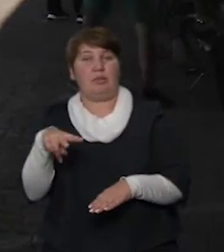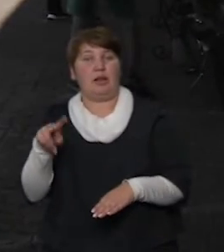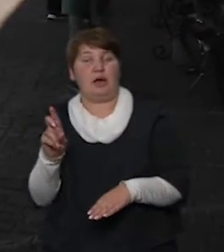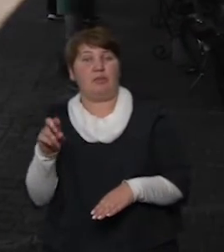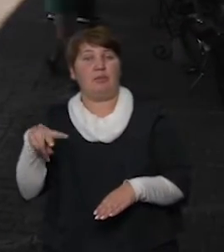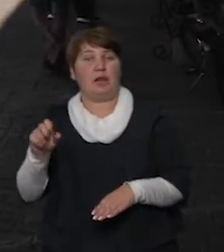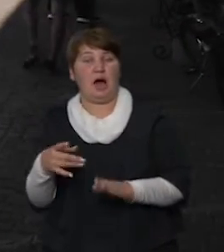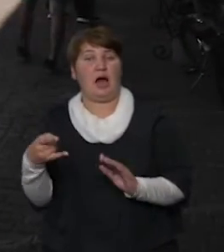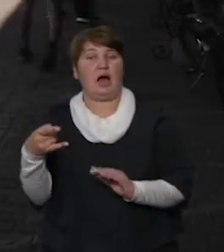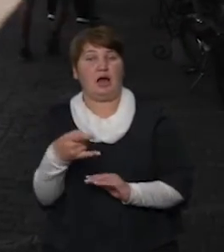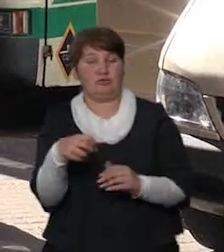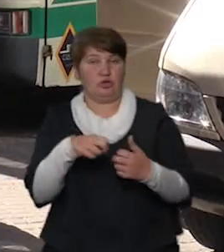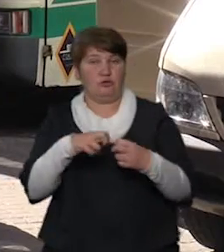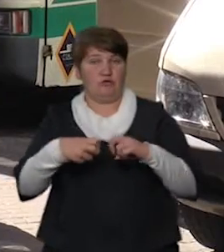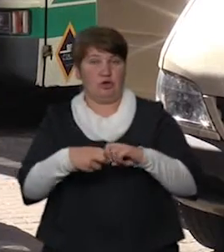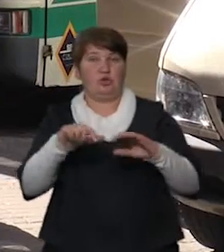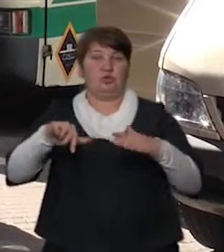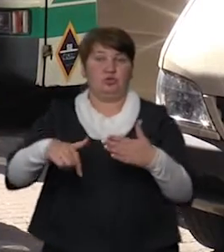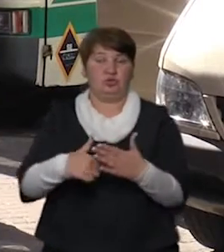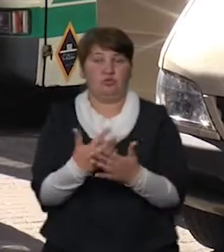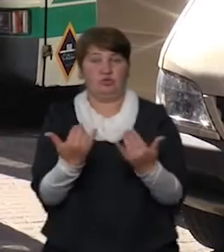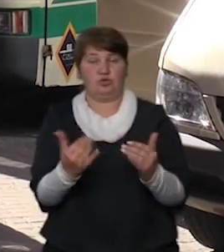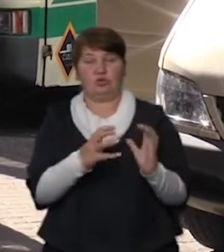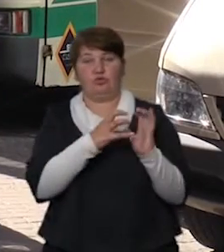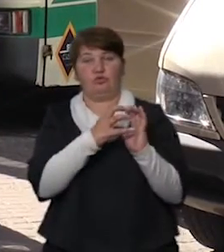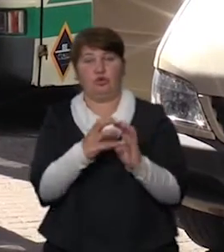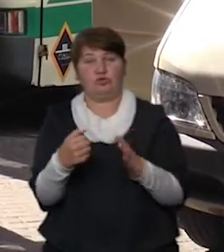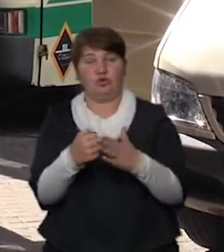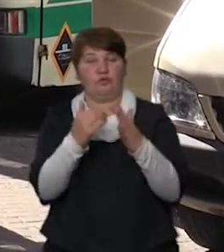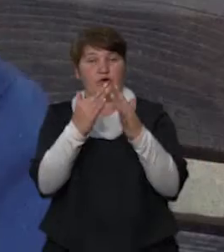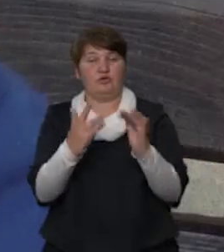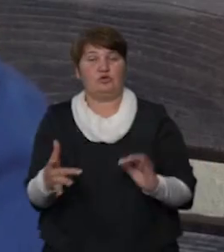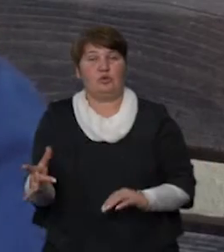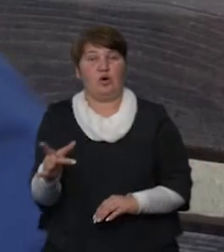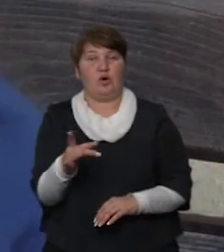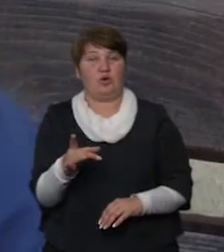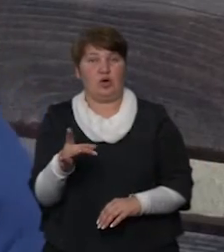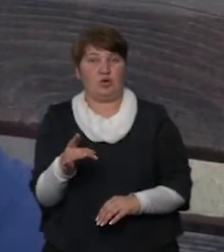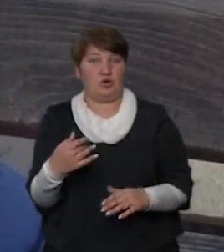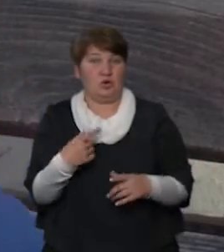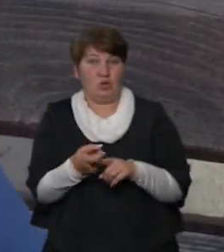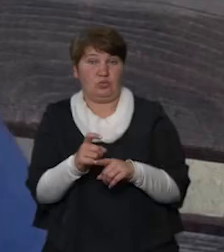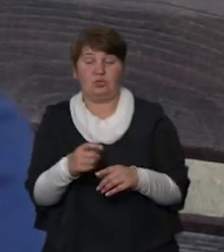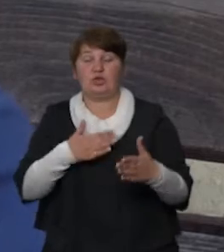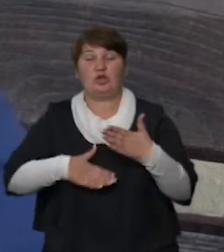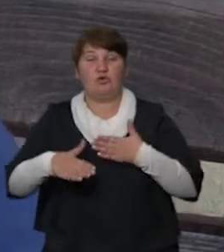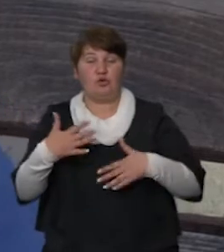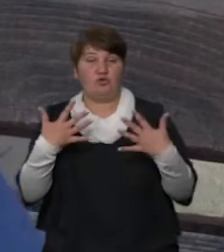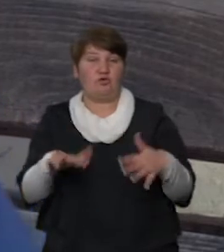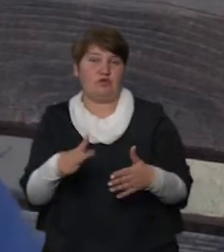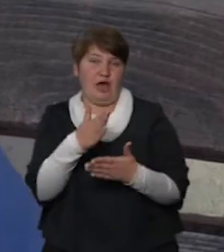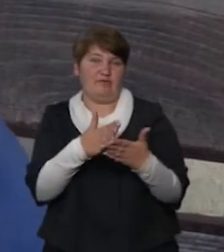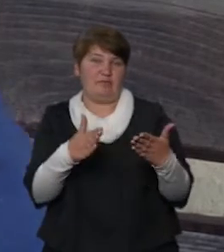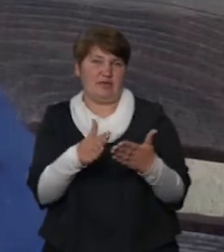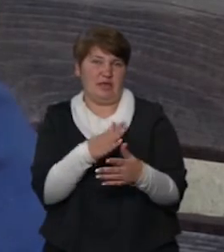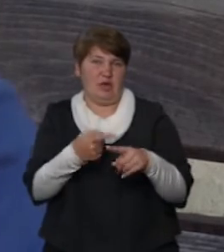-Франківська. Сьогодні знову в дорозі до Верховинського району. Я дуже задоволений, що вже відмінили червону зону,